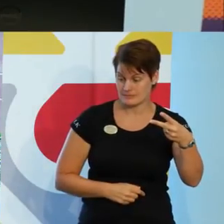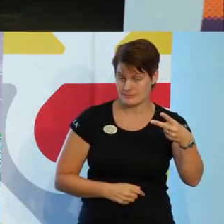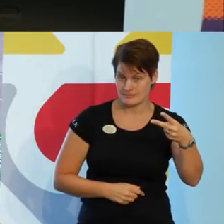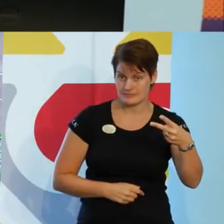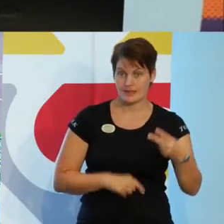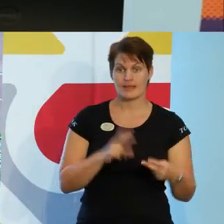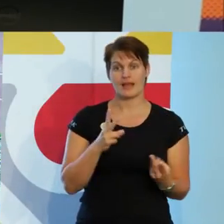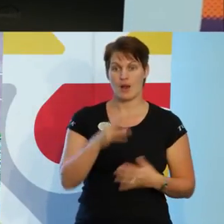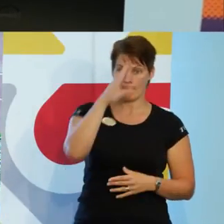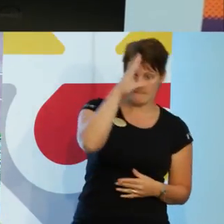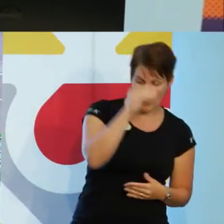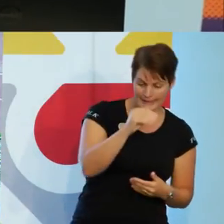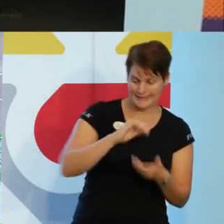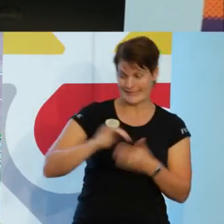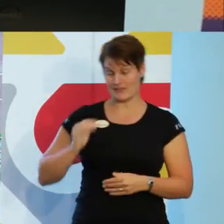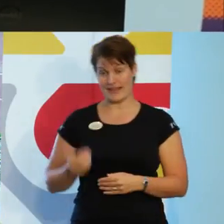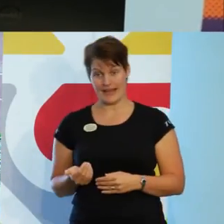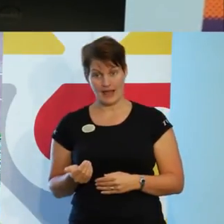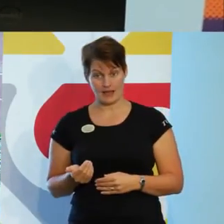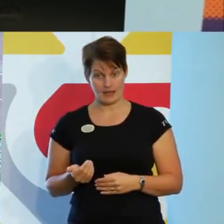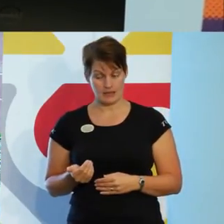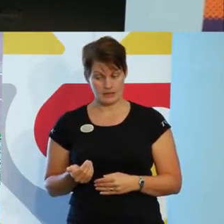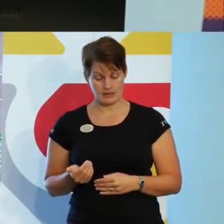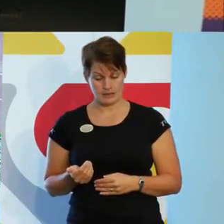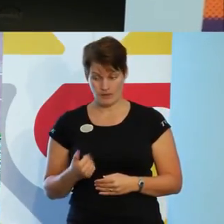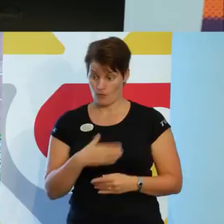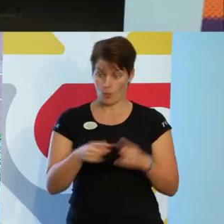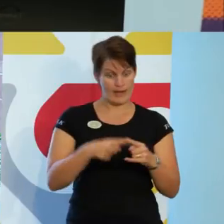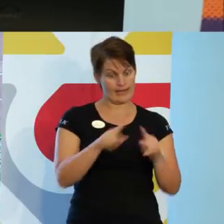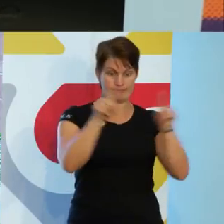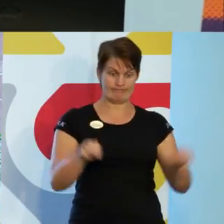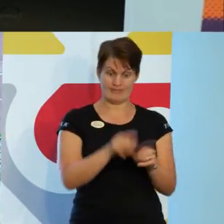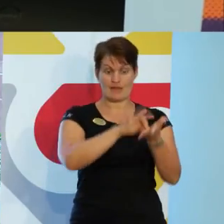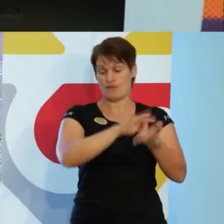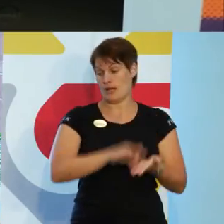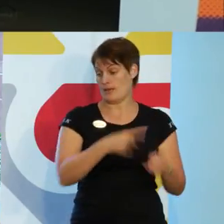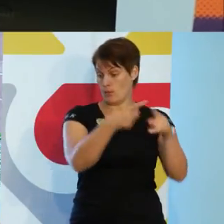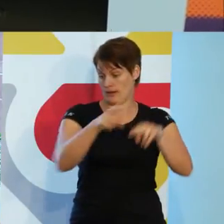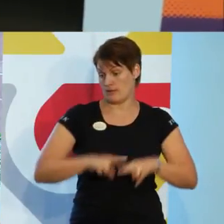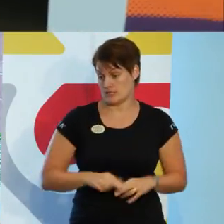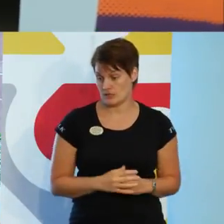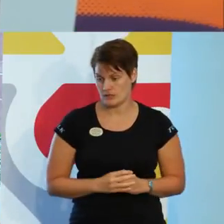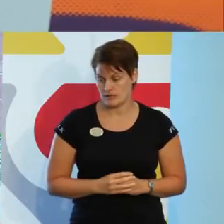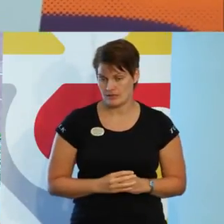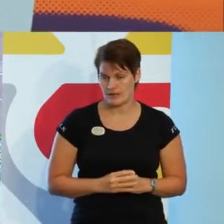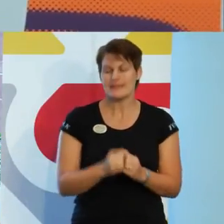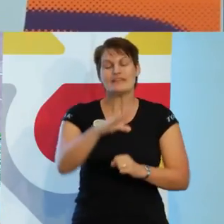man eller kvinna. I våra blanketter. Det finns andra sätt.